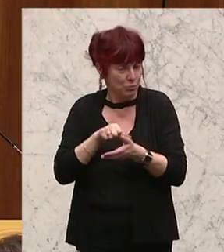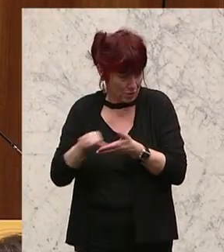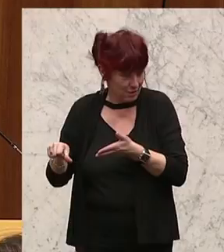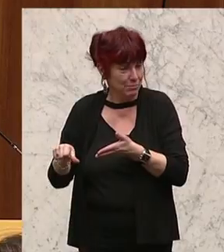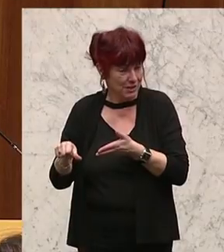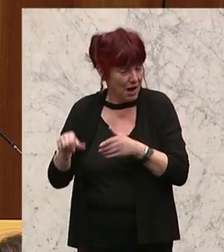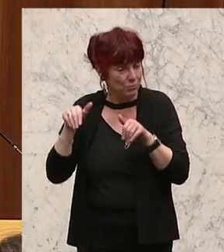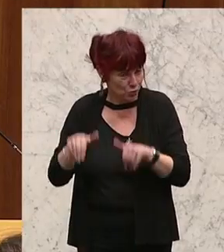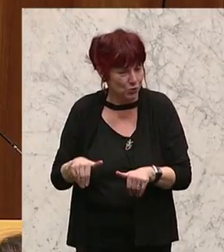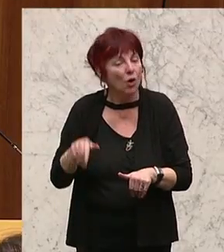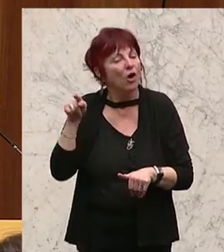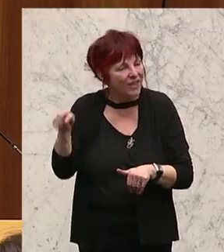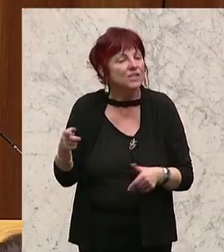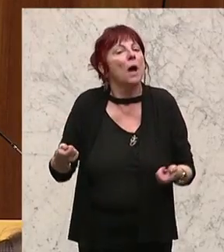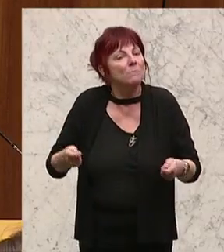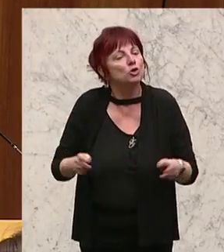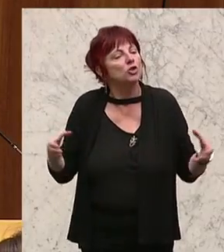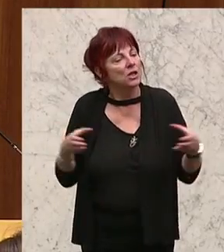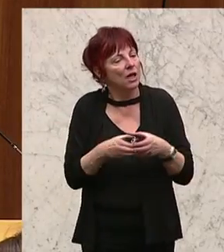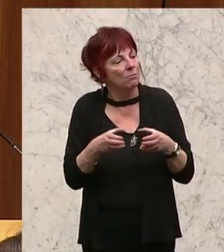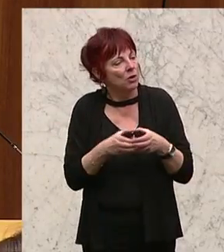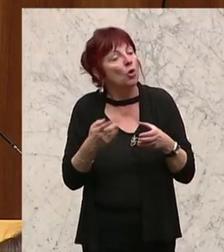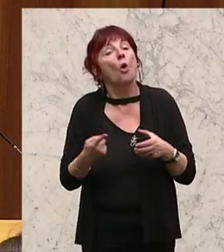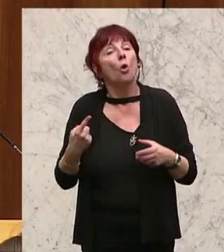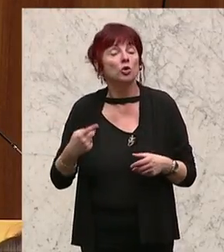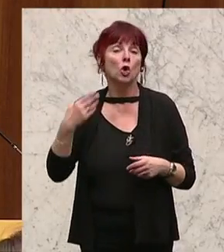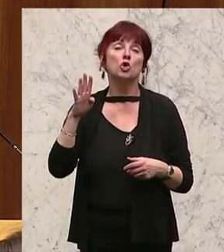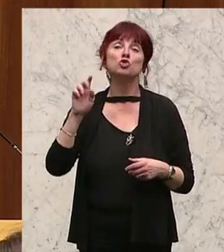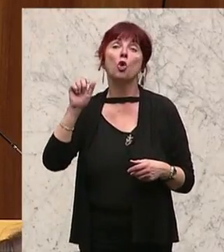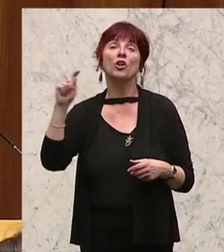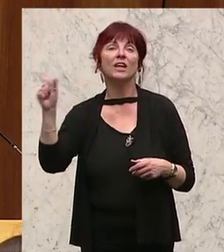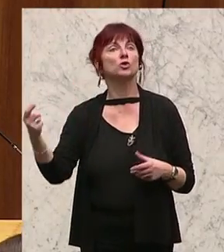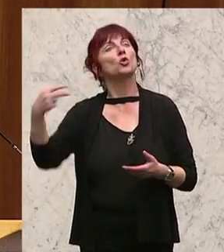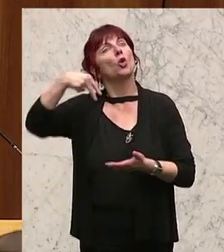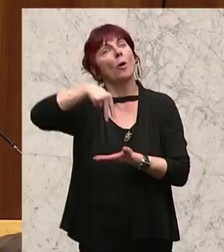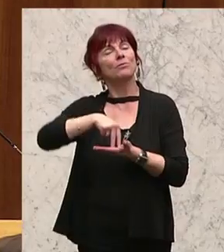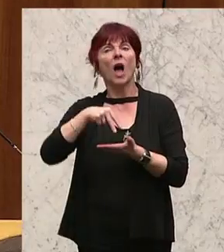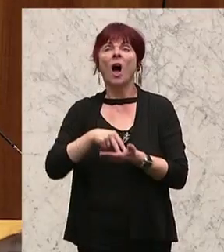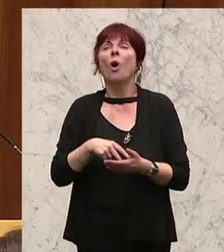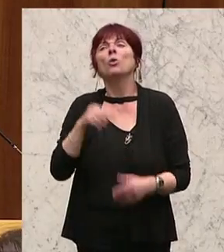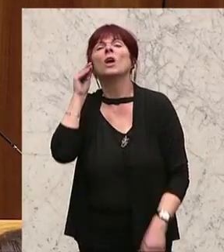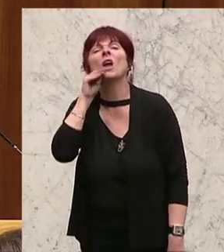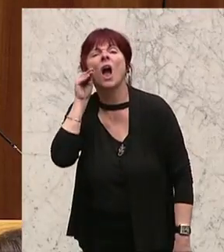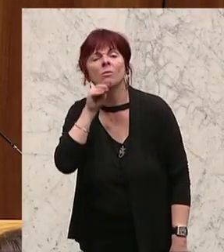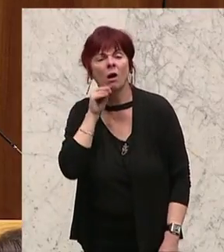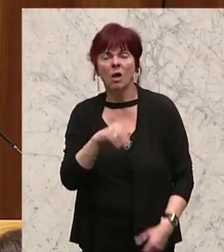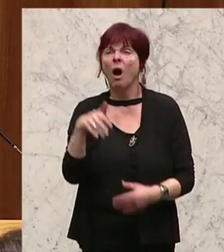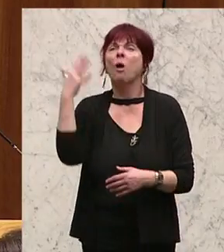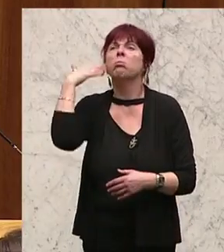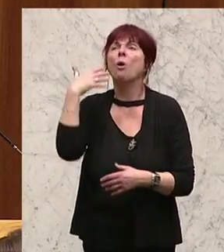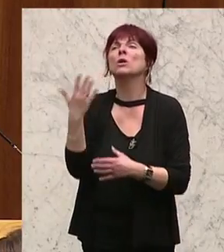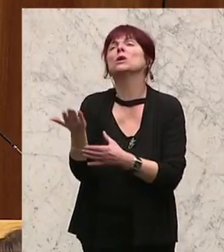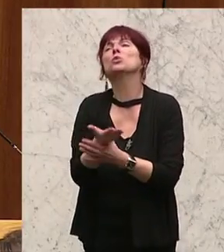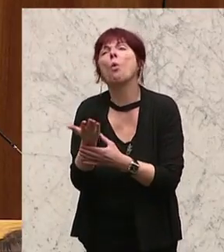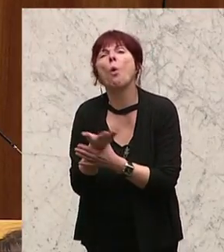geht der Präsident und der Nationalrat, die haben ein Schuldes heraus, und die haben so arm die Bauern, so schlechte Einkommen, kann man nichts machen,